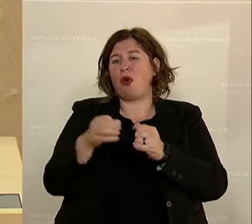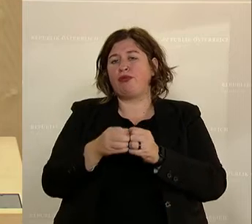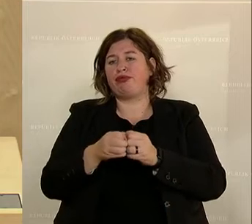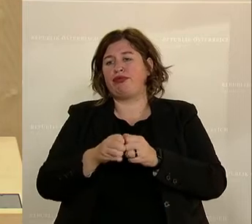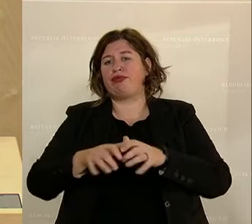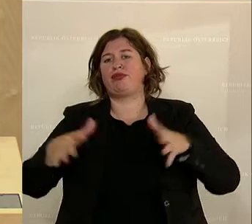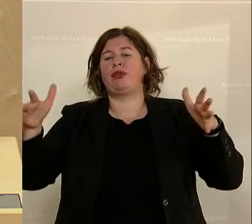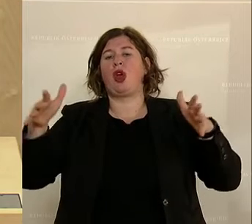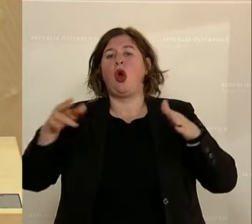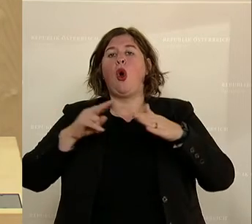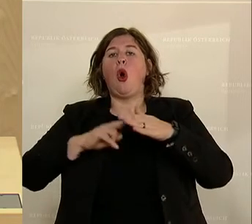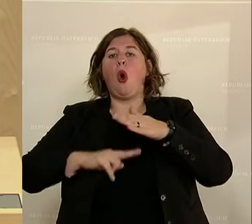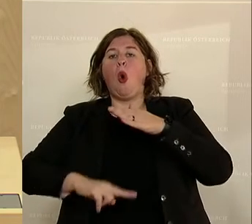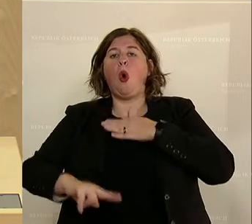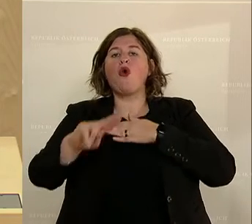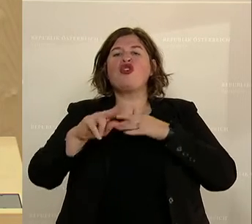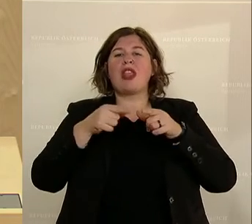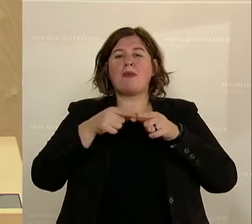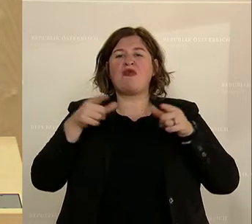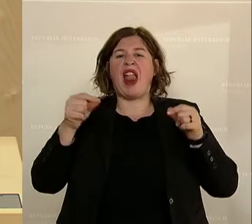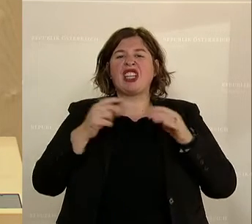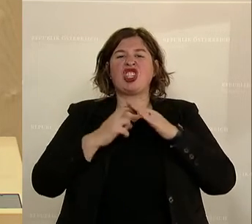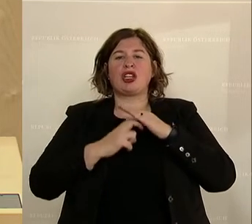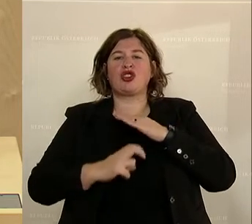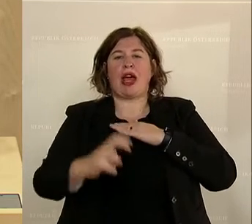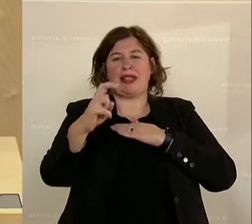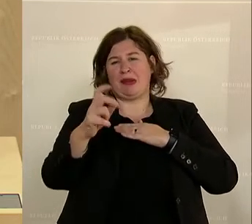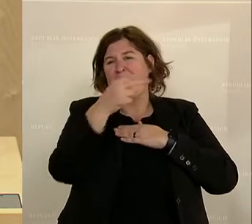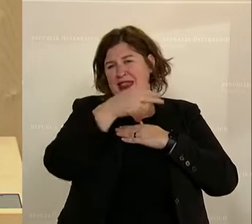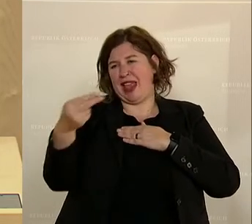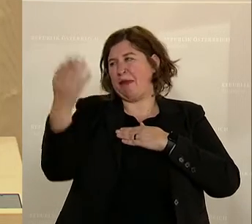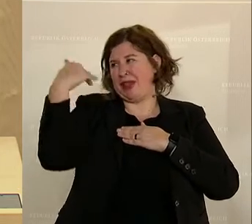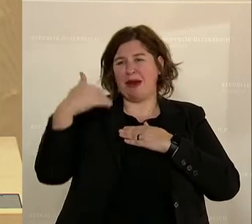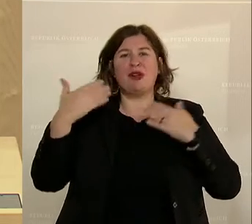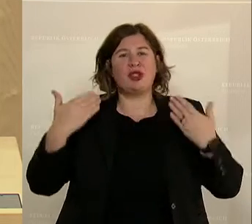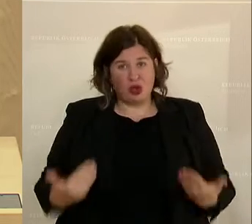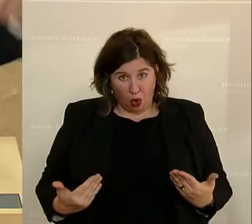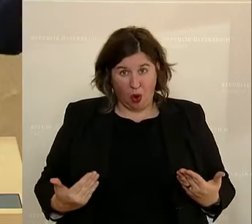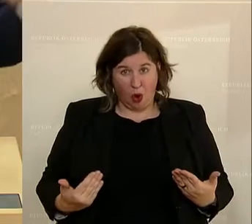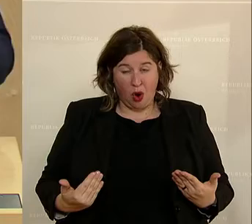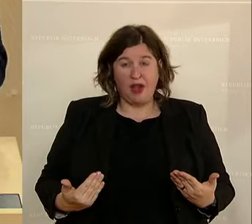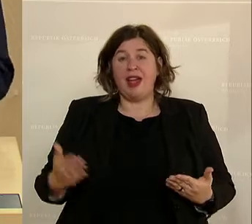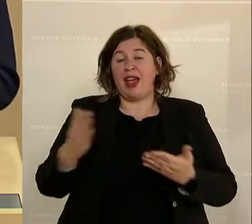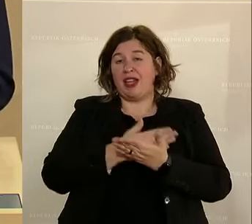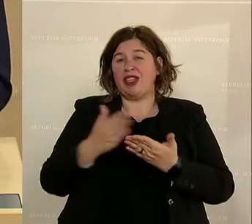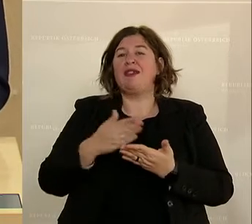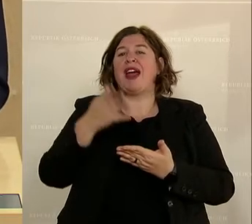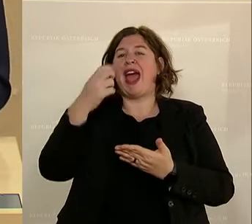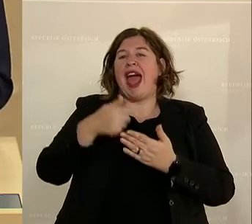Unterpflasterstraßenbahn, hat es damals geheißen, entschiedener. Das sehen wir und spüren wir auch noch heute bei einigen